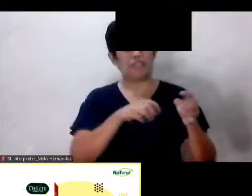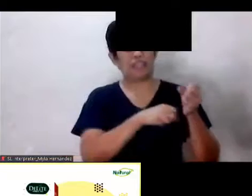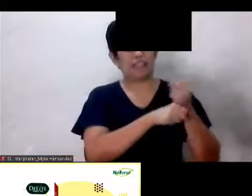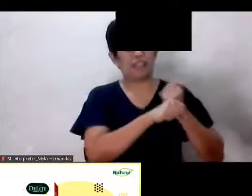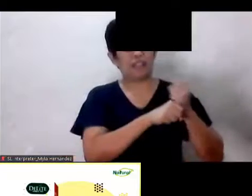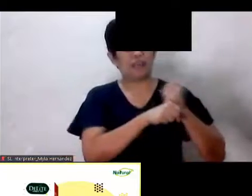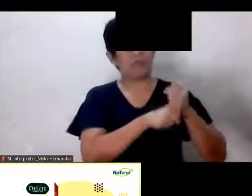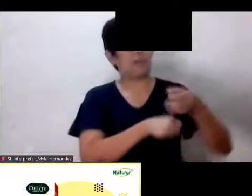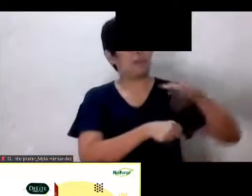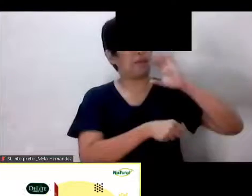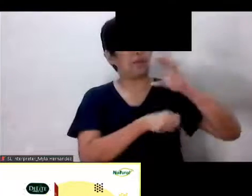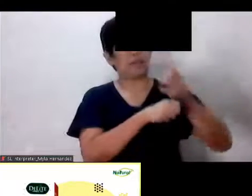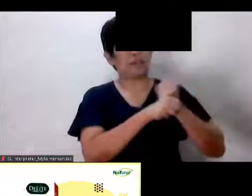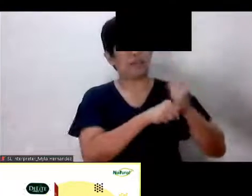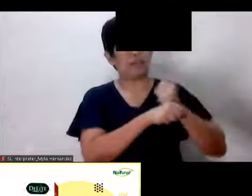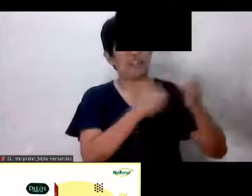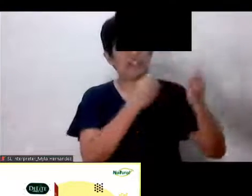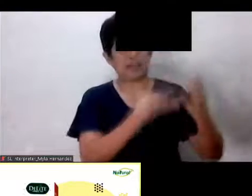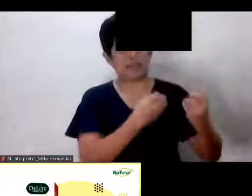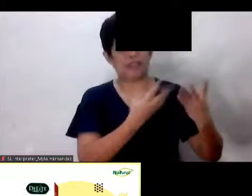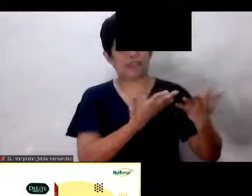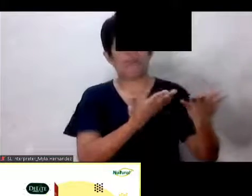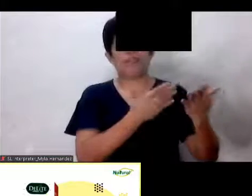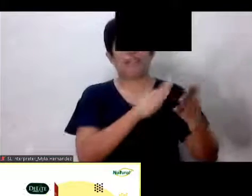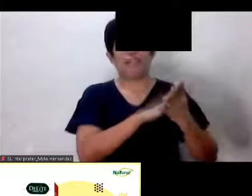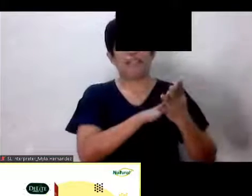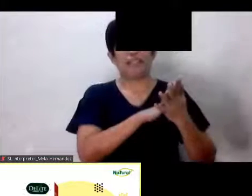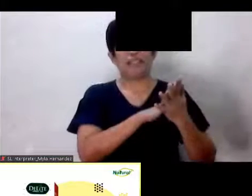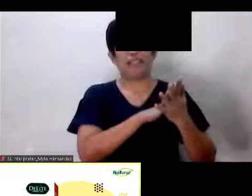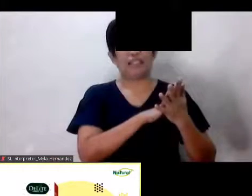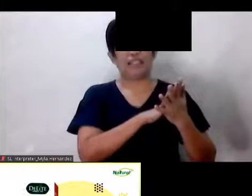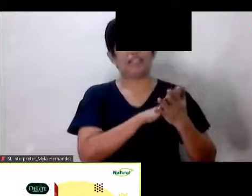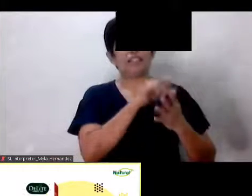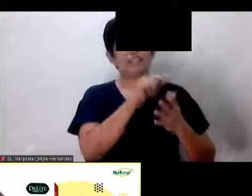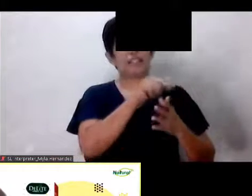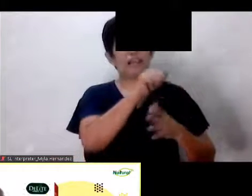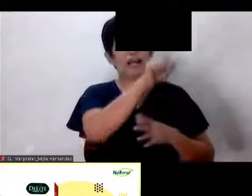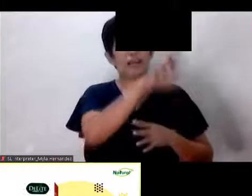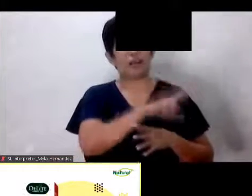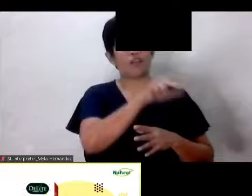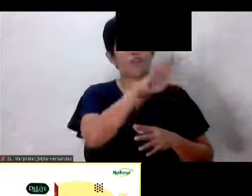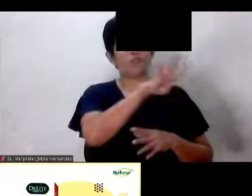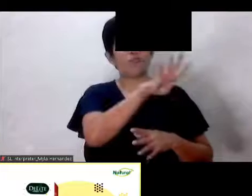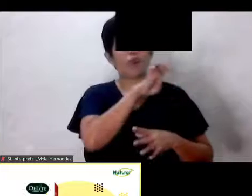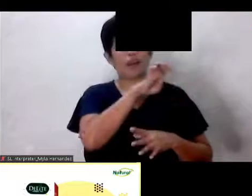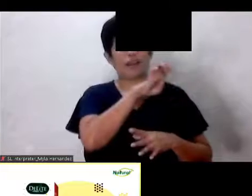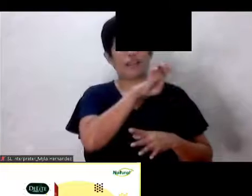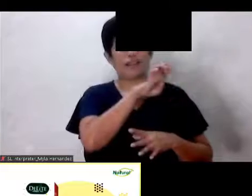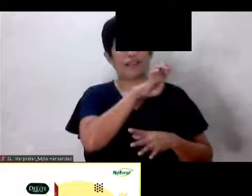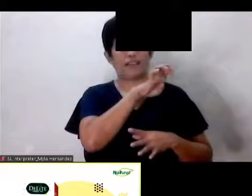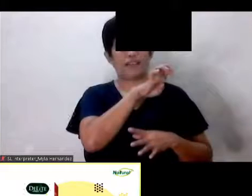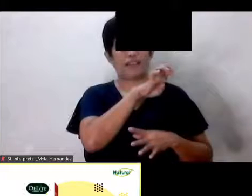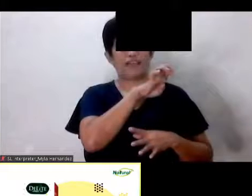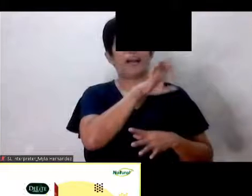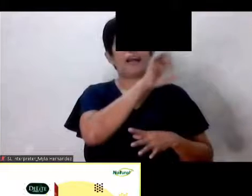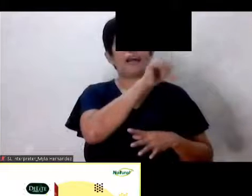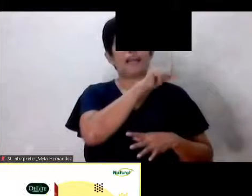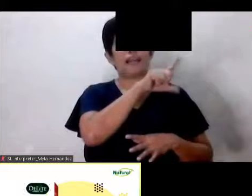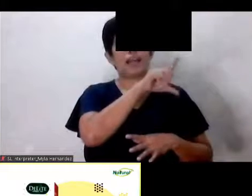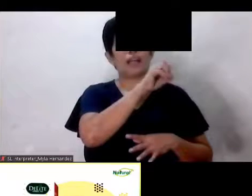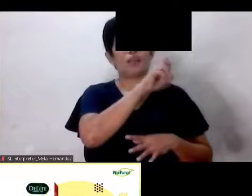puti sa taas na mataas malaki ganon That's around 400 calories Okay 400